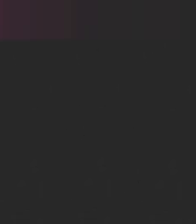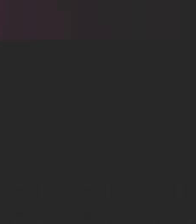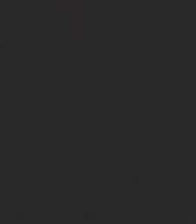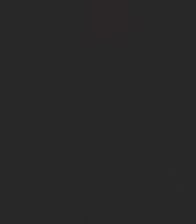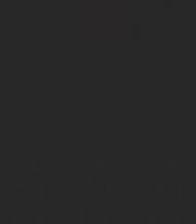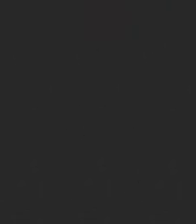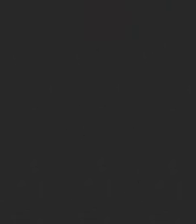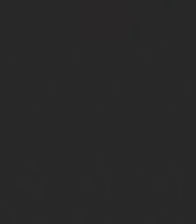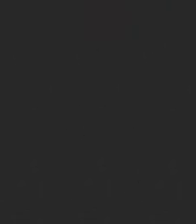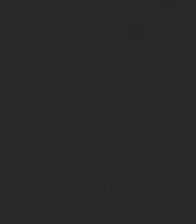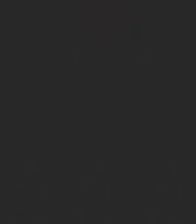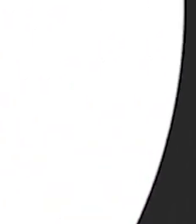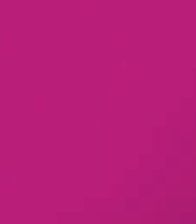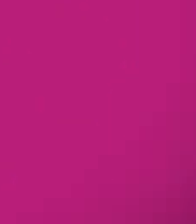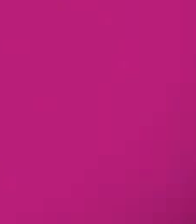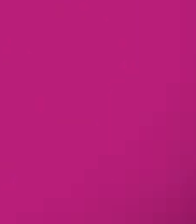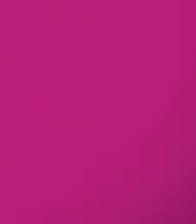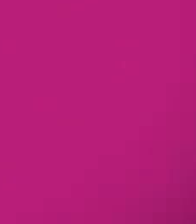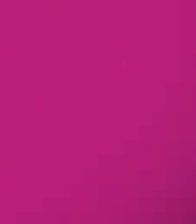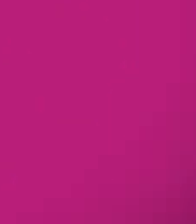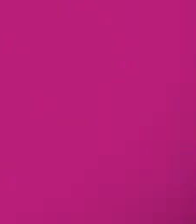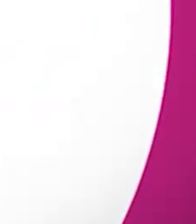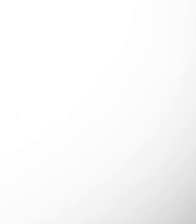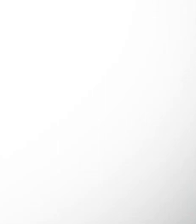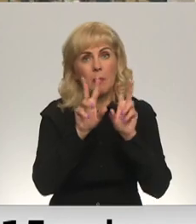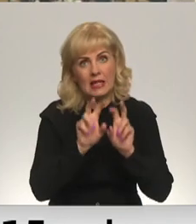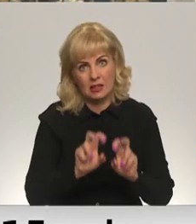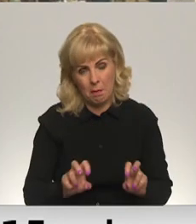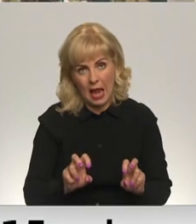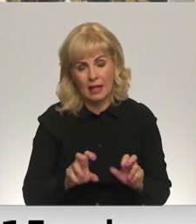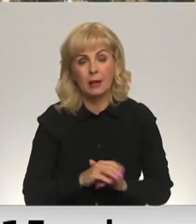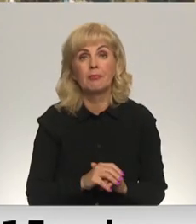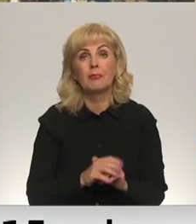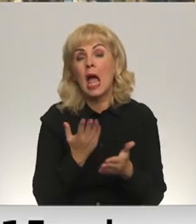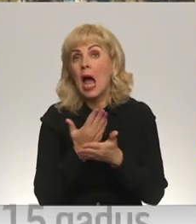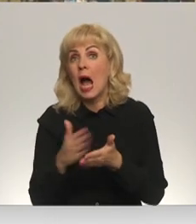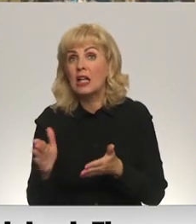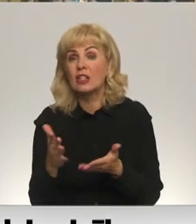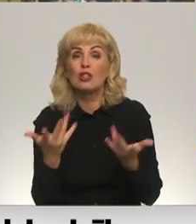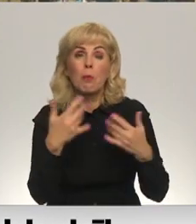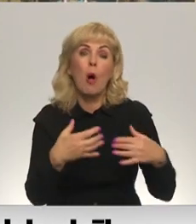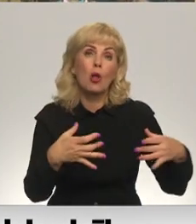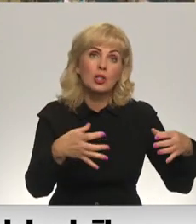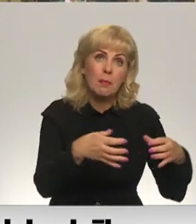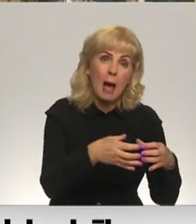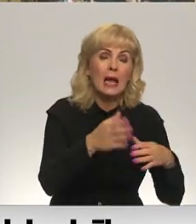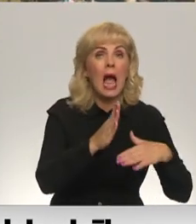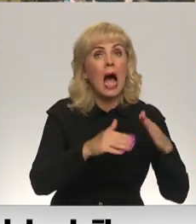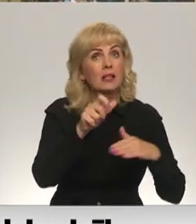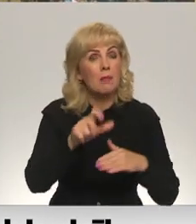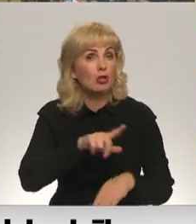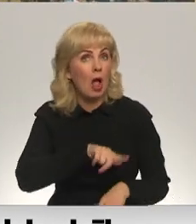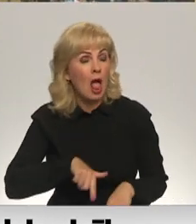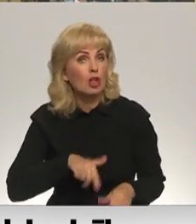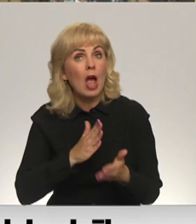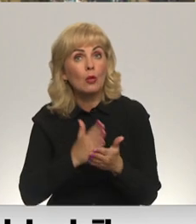Re! Viss ēters ir te! Atsevišķi politiskie spēki un amatpersonus Latvijā